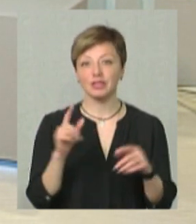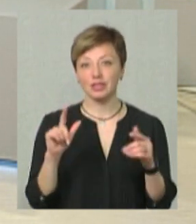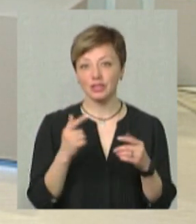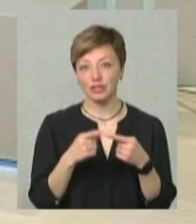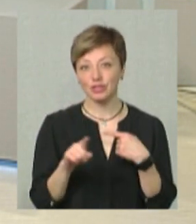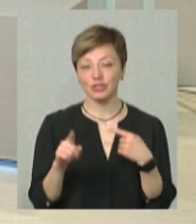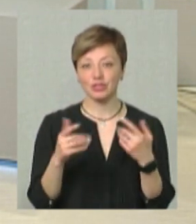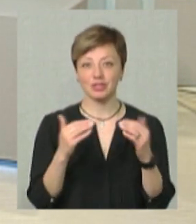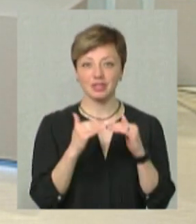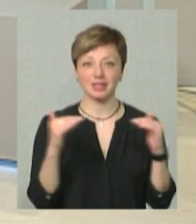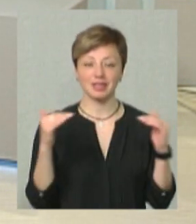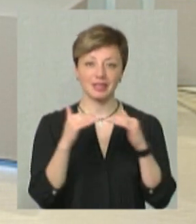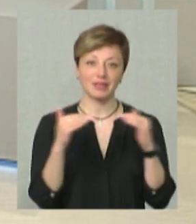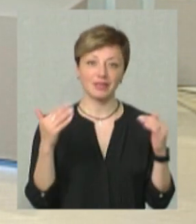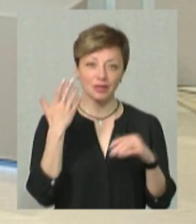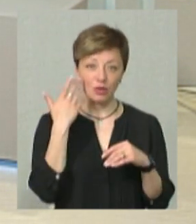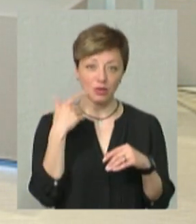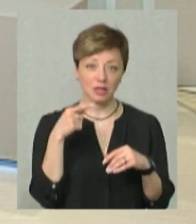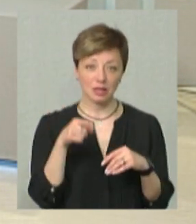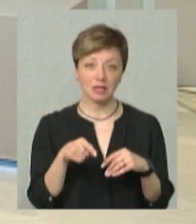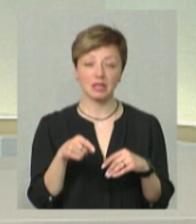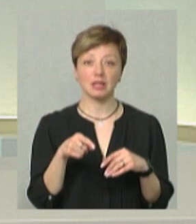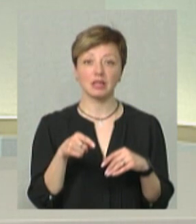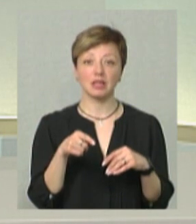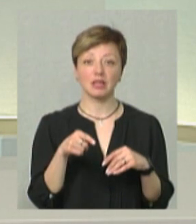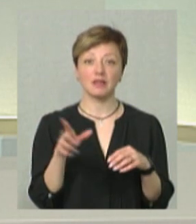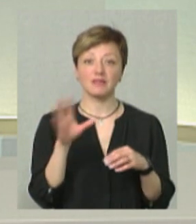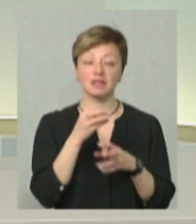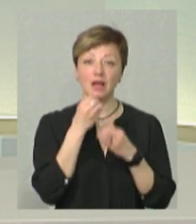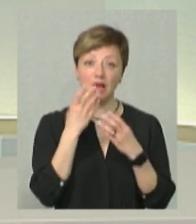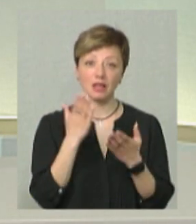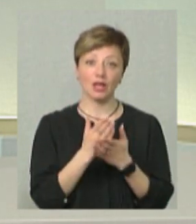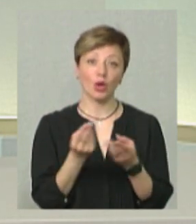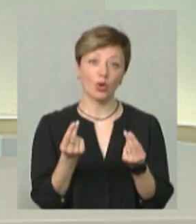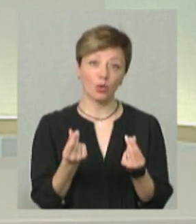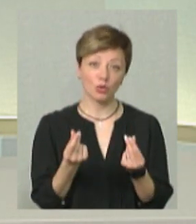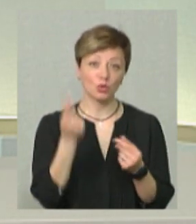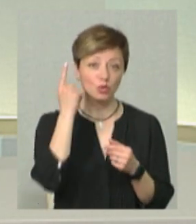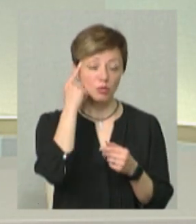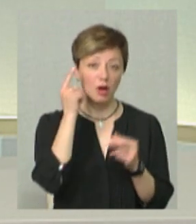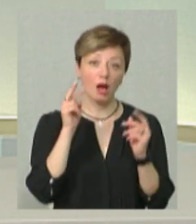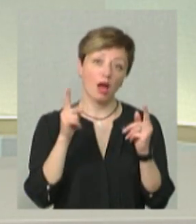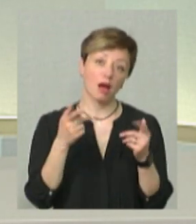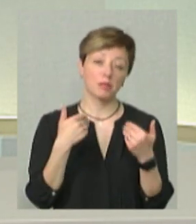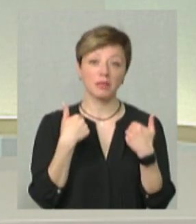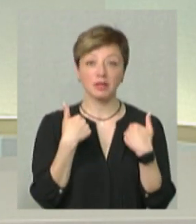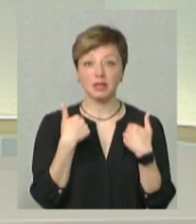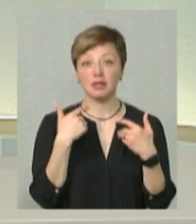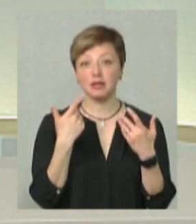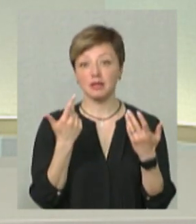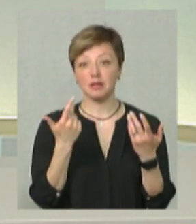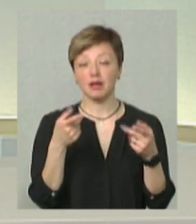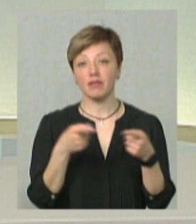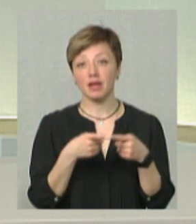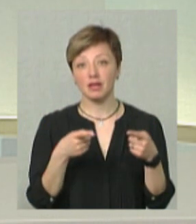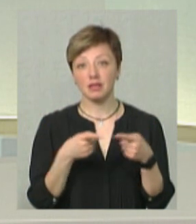масло. Тобто, коли у тебе все гарно є гроші, ти думаєш, що якось мені з'їхати,